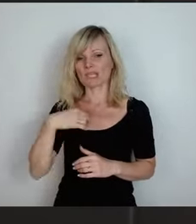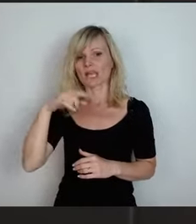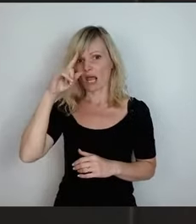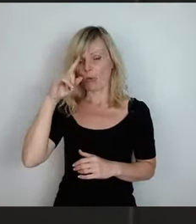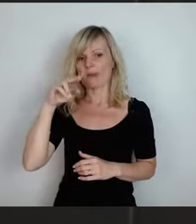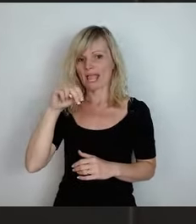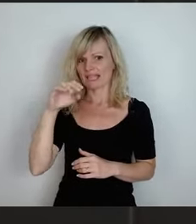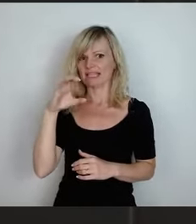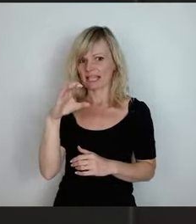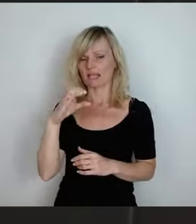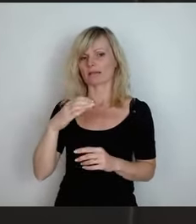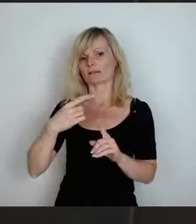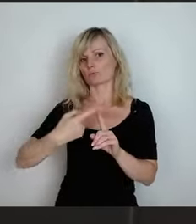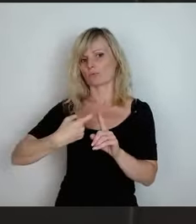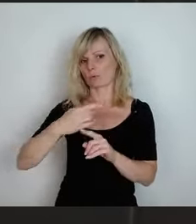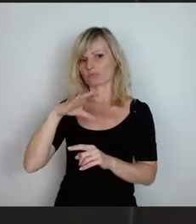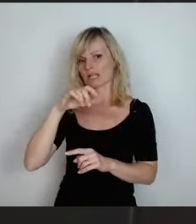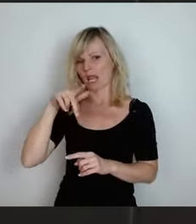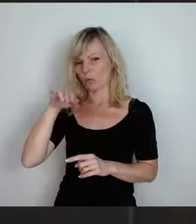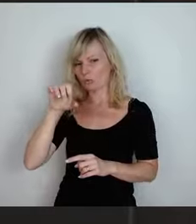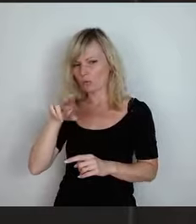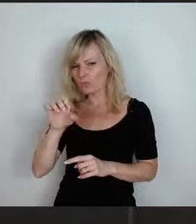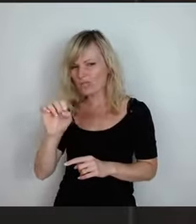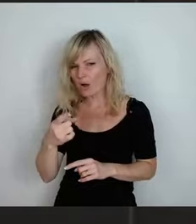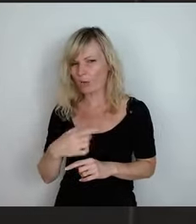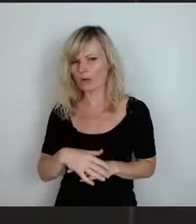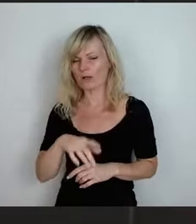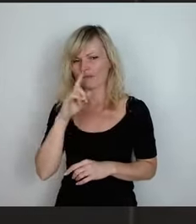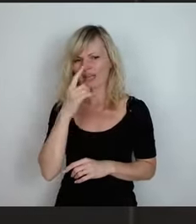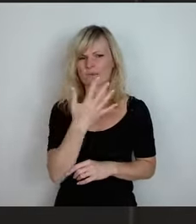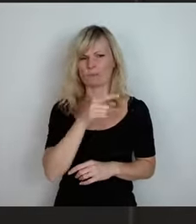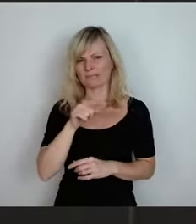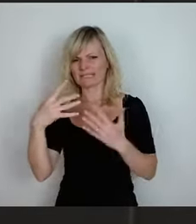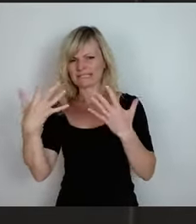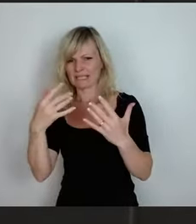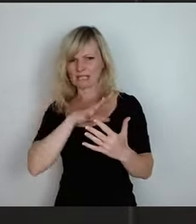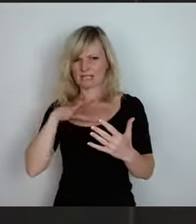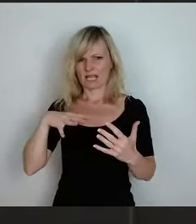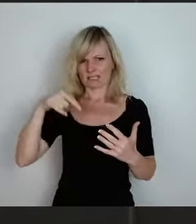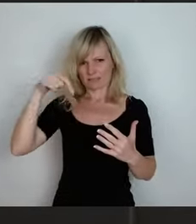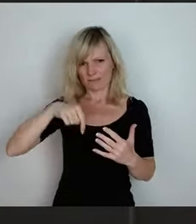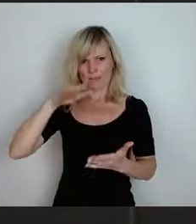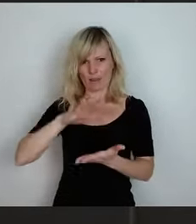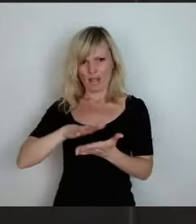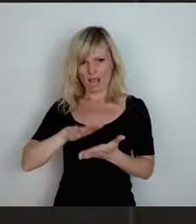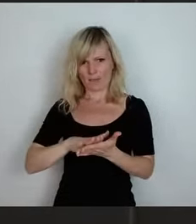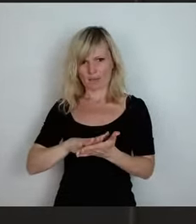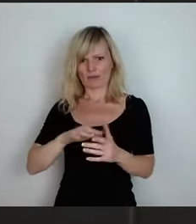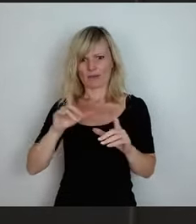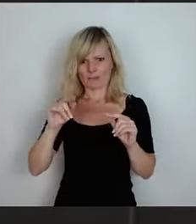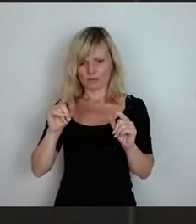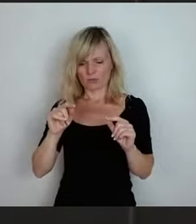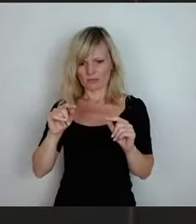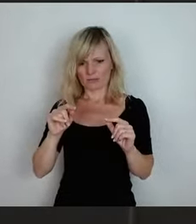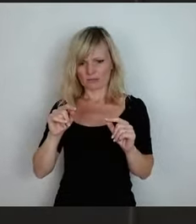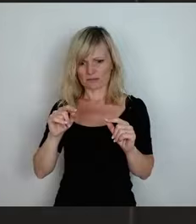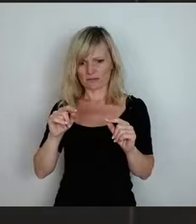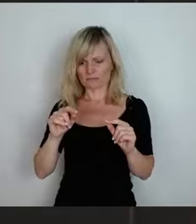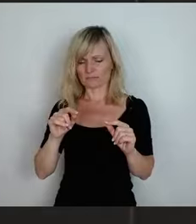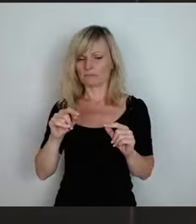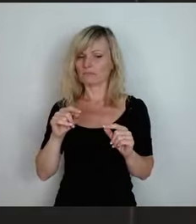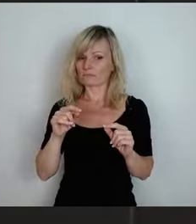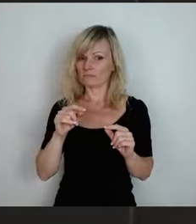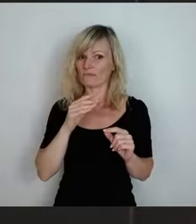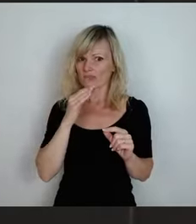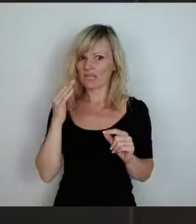behaupte von den 50, wenn du 5 bis 10 in Sachsen im Land bleiben, sind das viel. Ich kann mich eines Besseren belehren lassen,